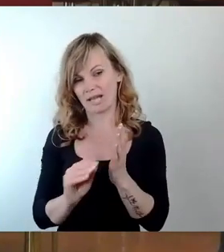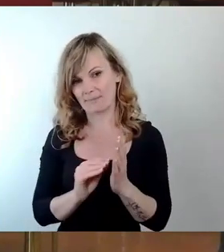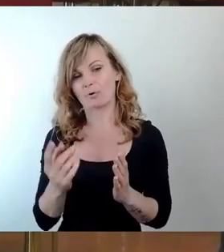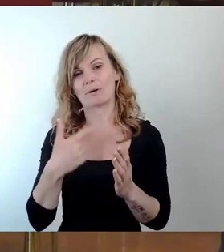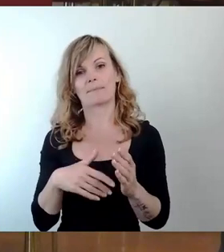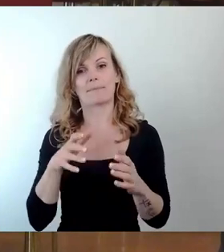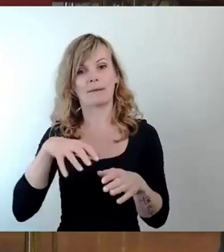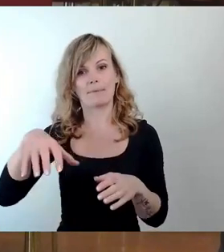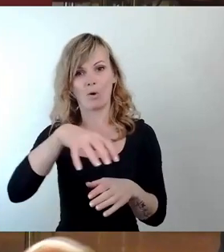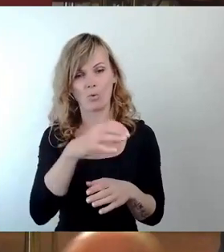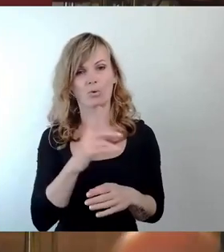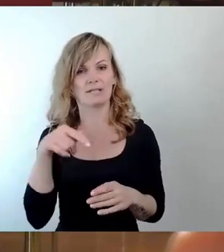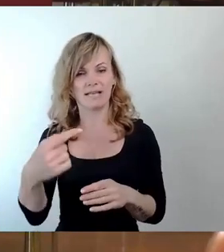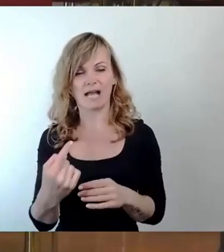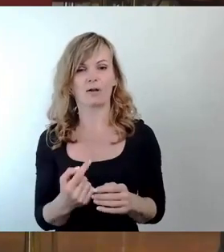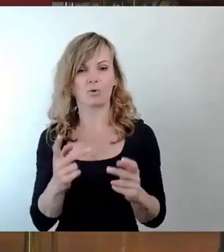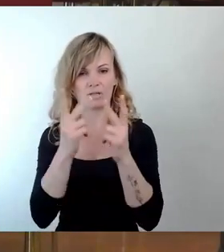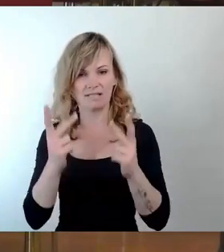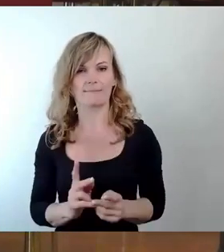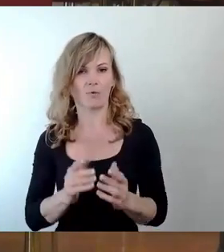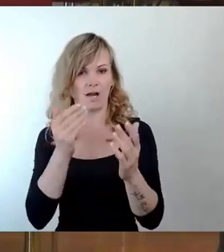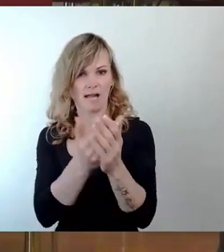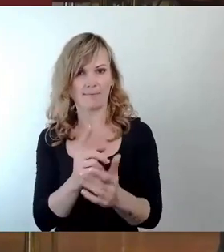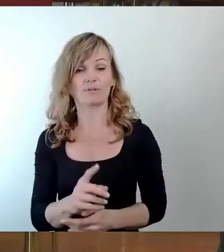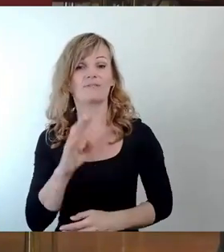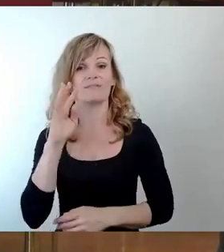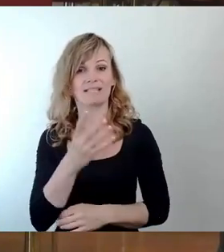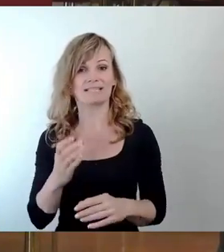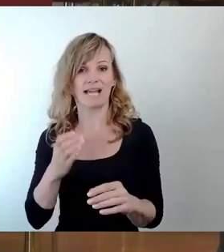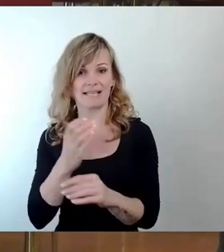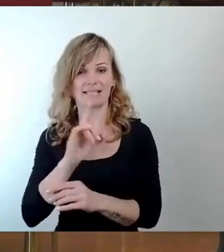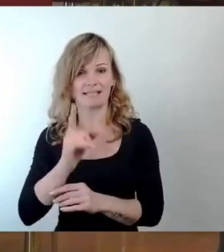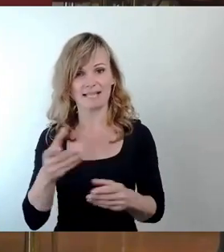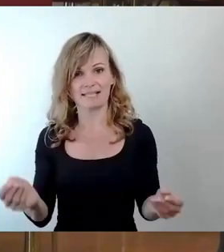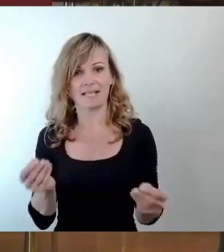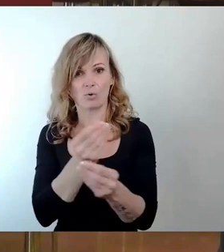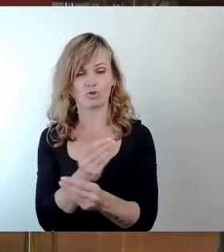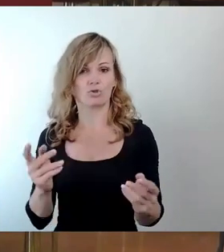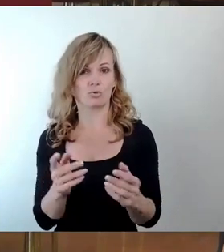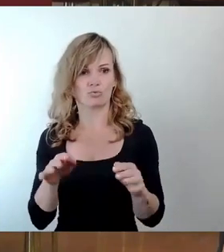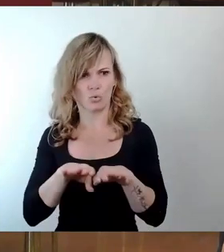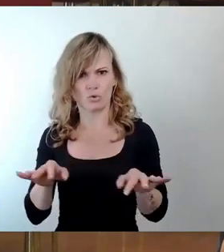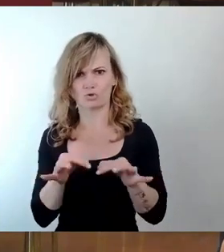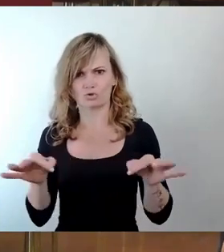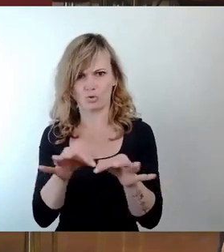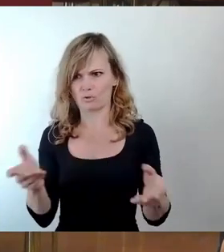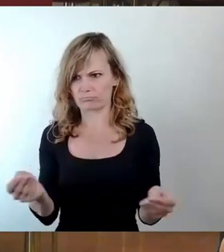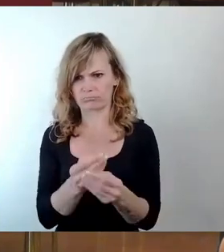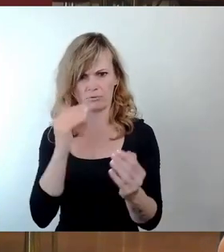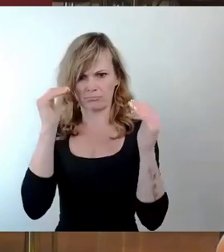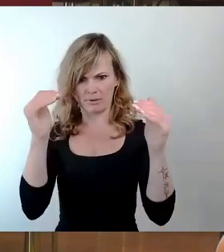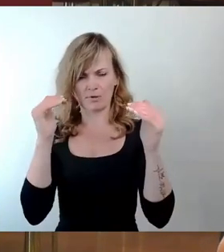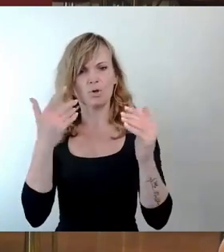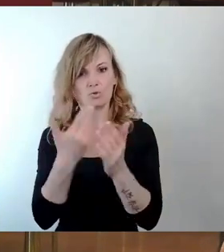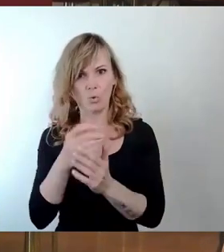Konzeptvorgaben und viertens Einsatz als Tauschgrundstück. Das war damals die Prioritätenreihenfolge,